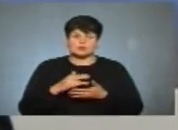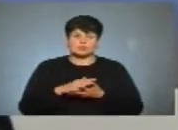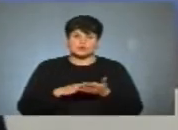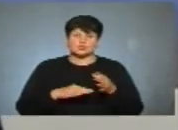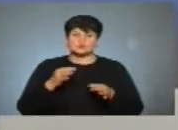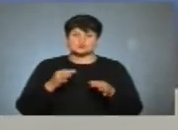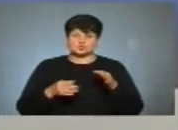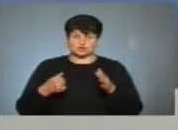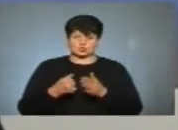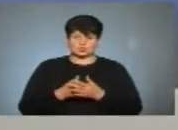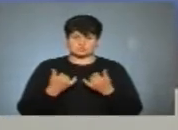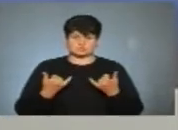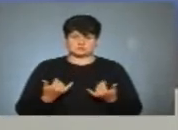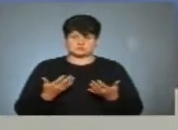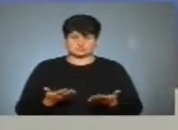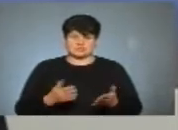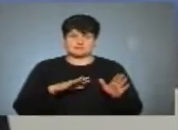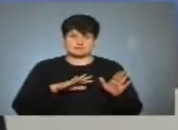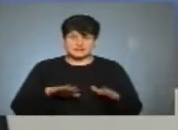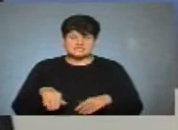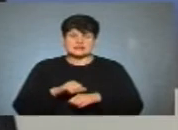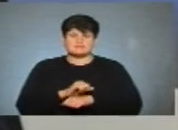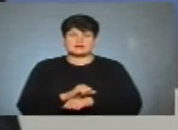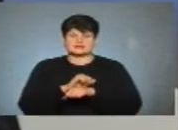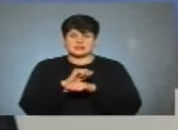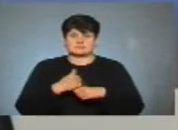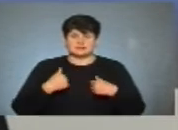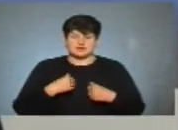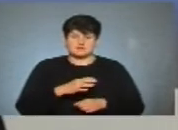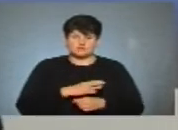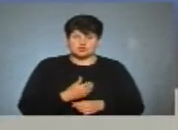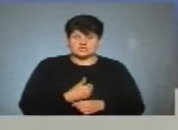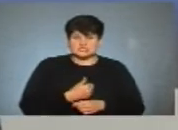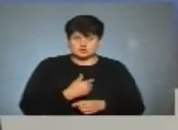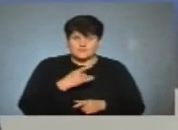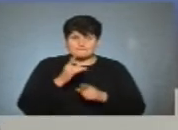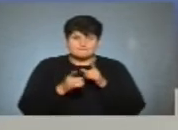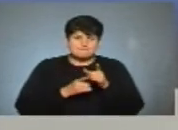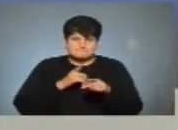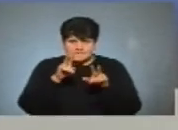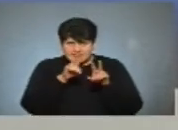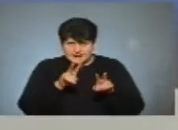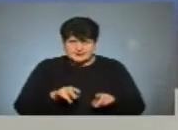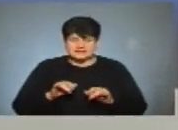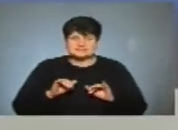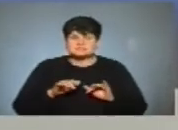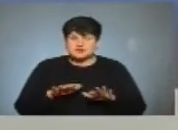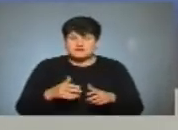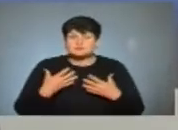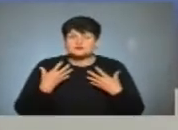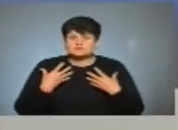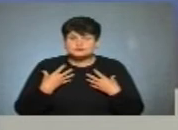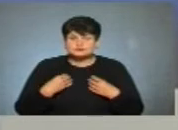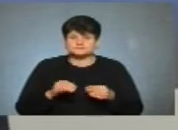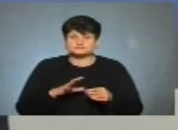суди досі. Досі. Мо що після Майдану нами було ініційовано перегляд цієї справи. І ми вже прийшли